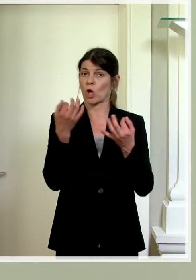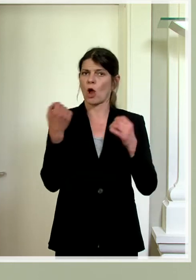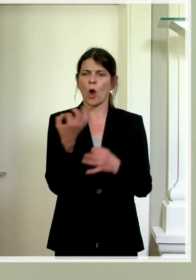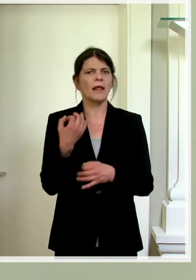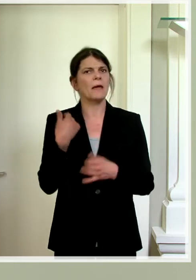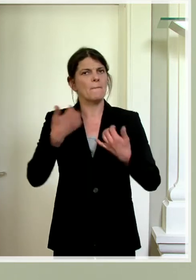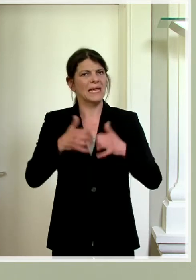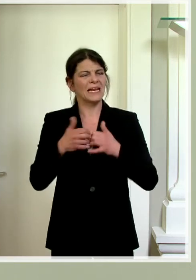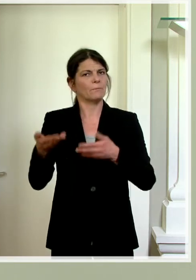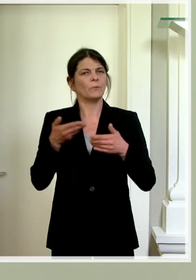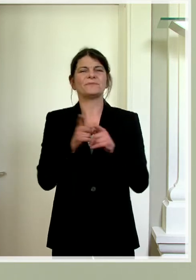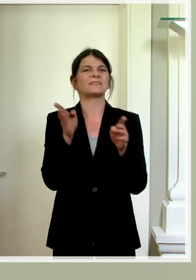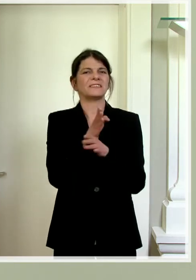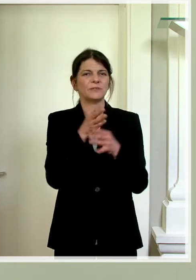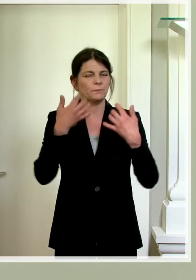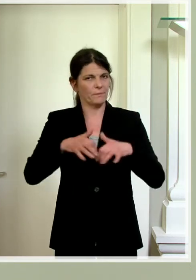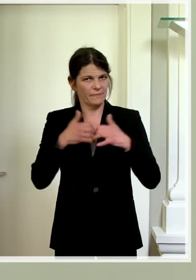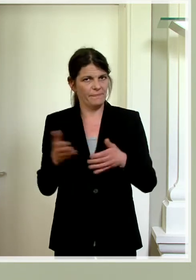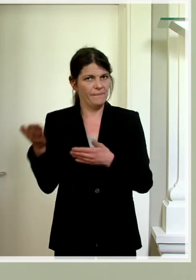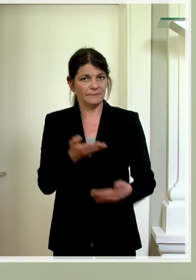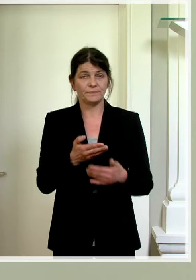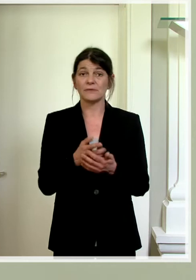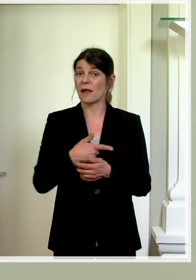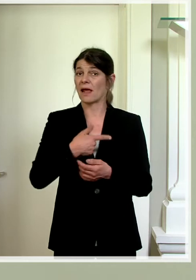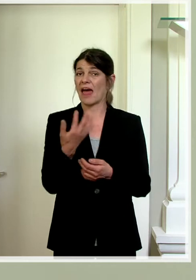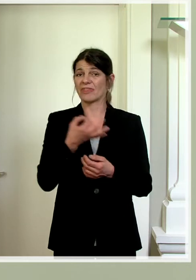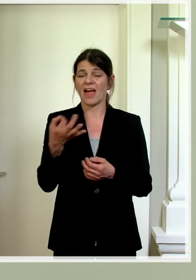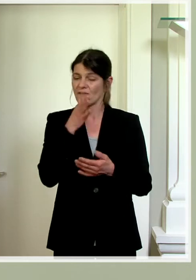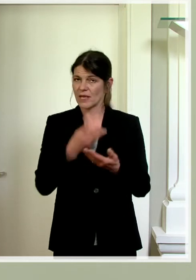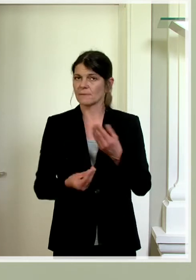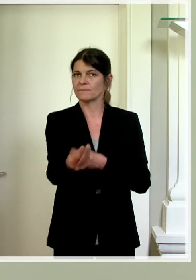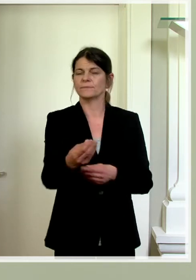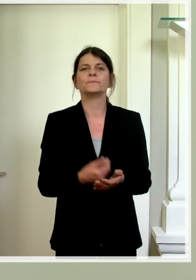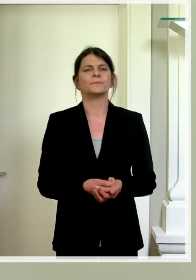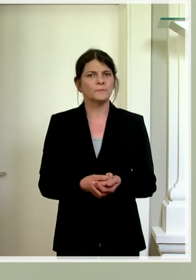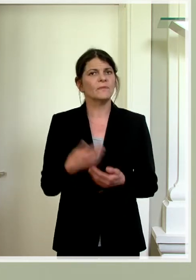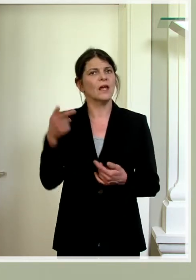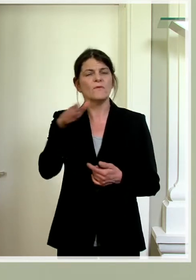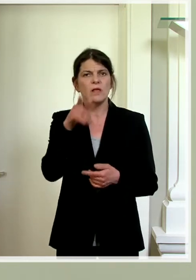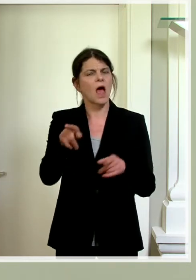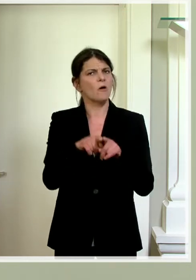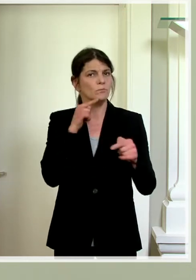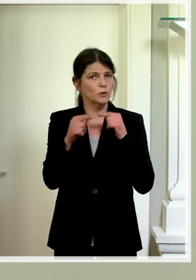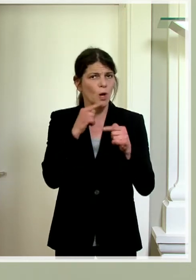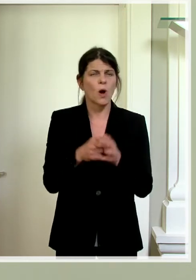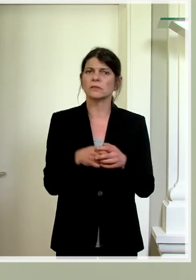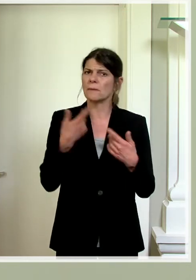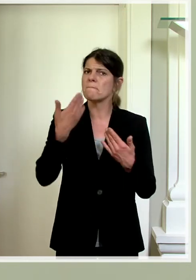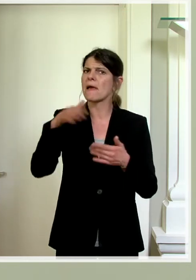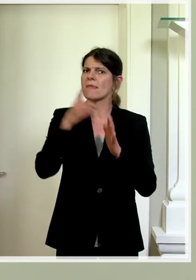Bericht, quasi so einen Zwischenbericht verabschiedet, der dem Landtag zugehen wird und der am Mittwoch auch besprochen wird, wo auch einfach ein bisschen mehr